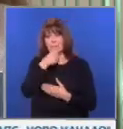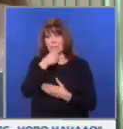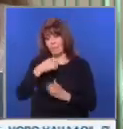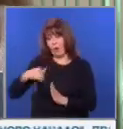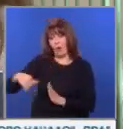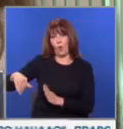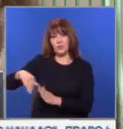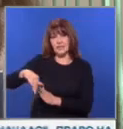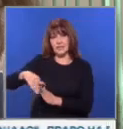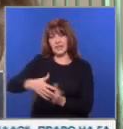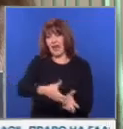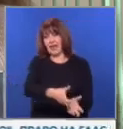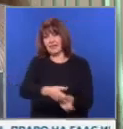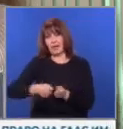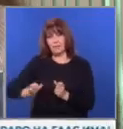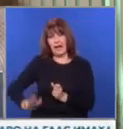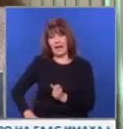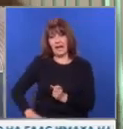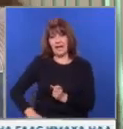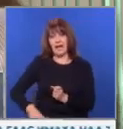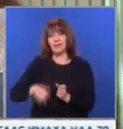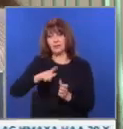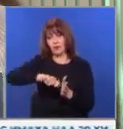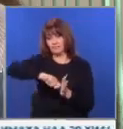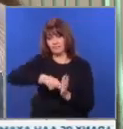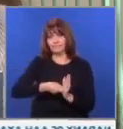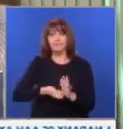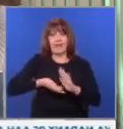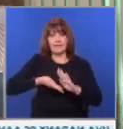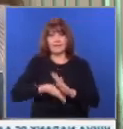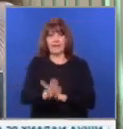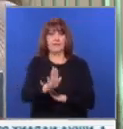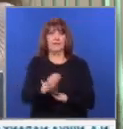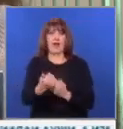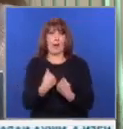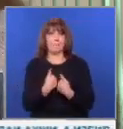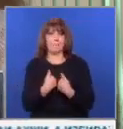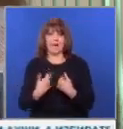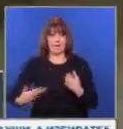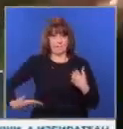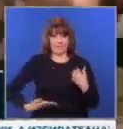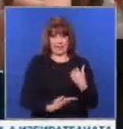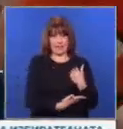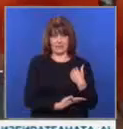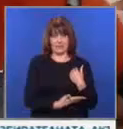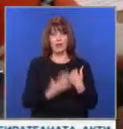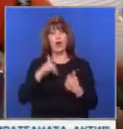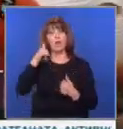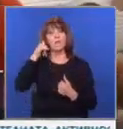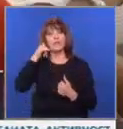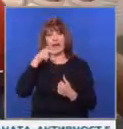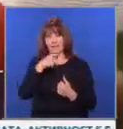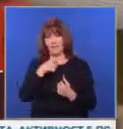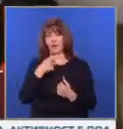почва да дърпа Ивана за краката. Той не я пуска, той пали колата и тръгва към мен, за да ме сгази. По телефона